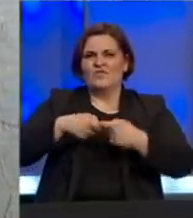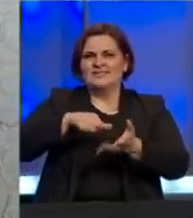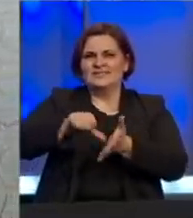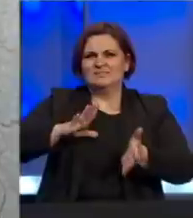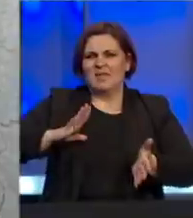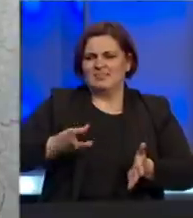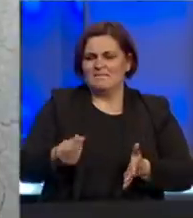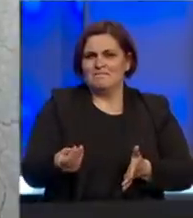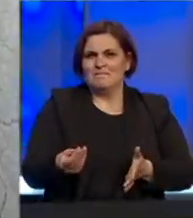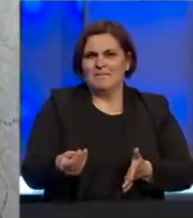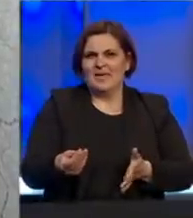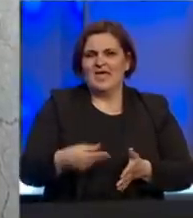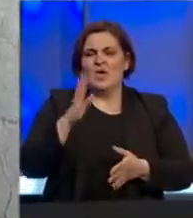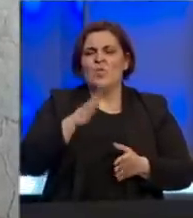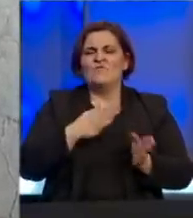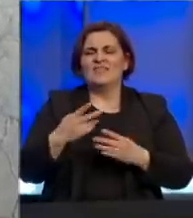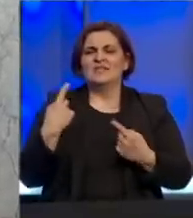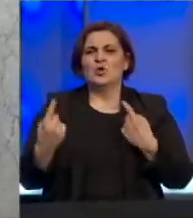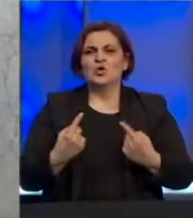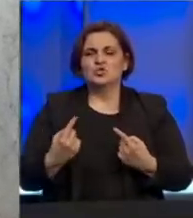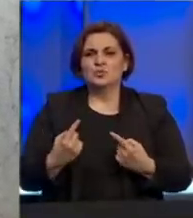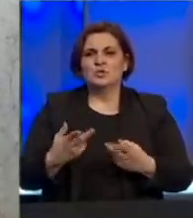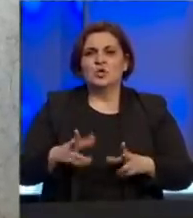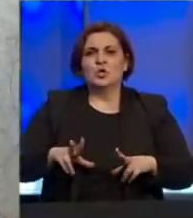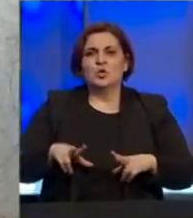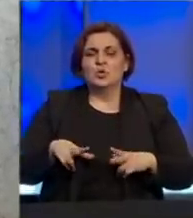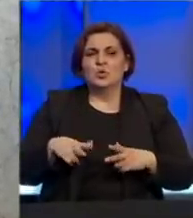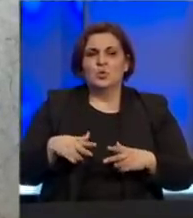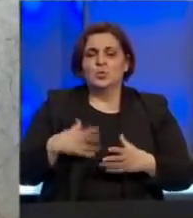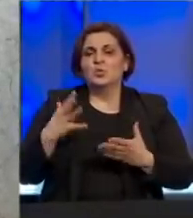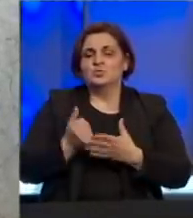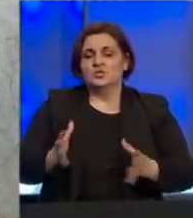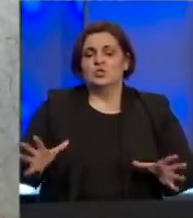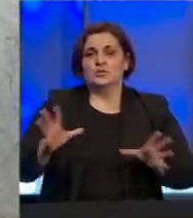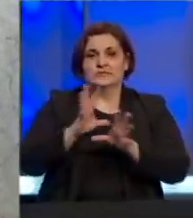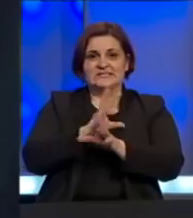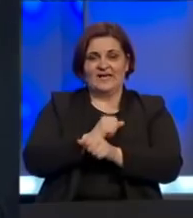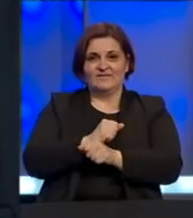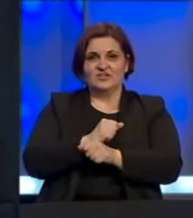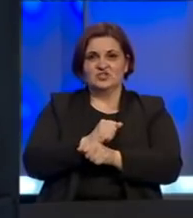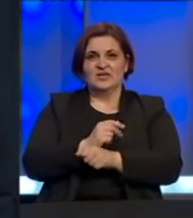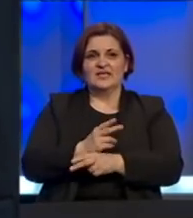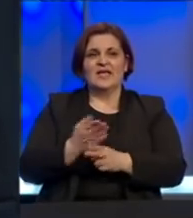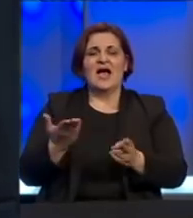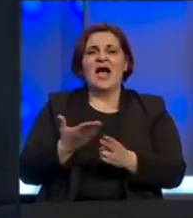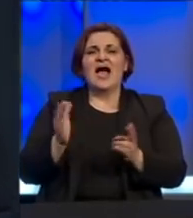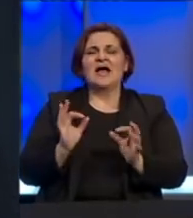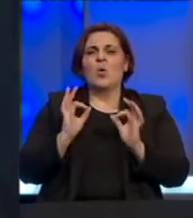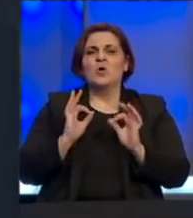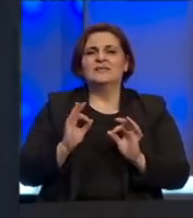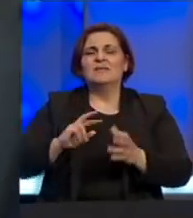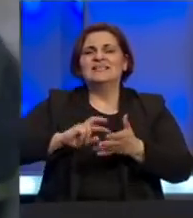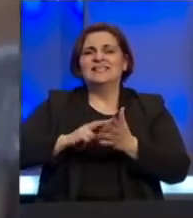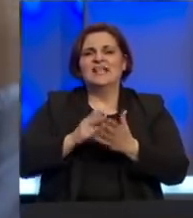i penzija u vanrednoj situaciji su jutro uspješno završene kako sa bezbednostnog tako i sa